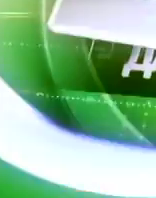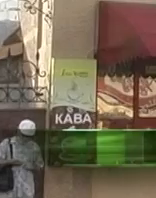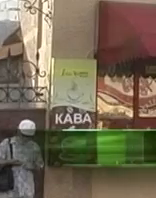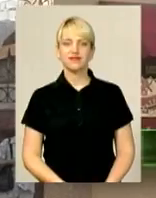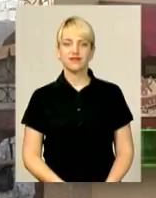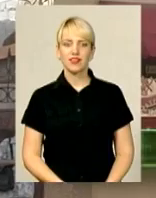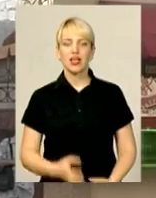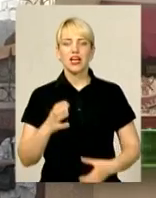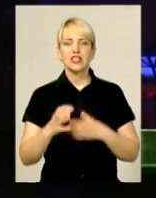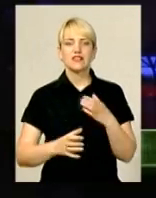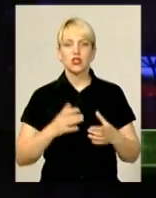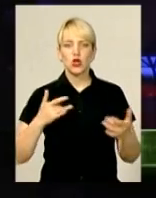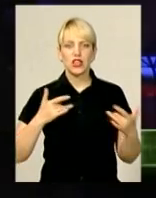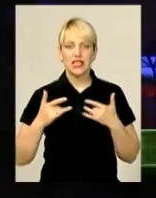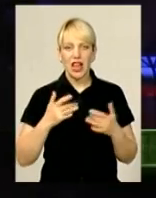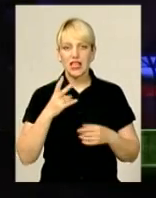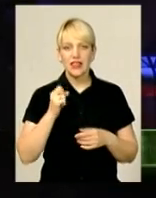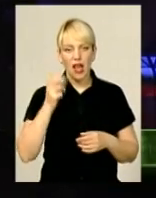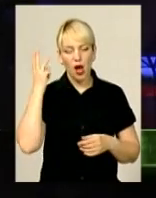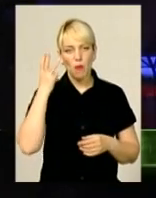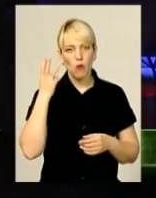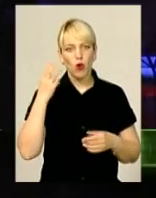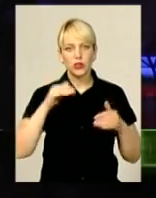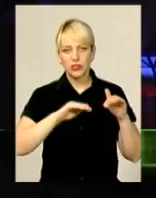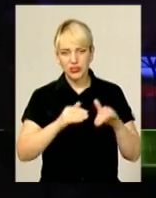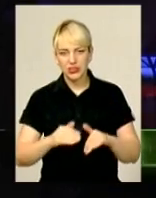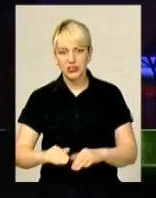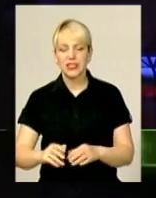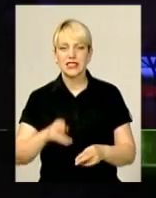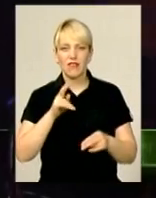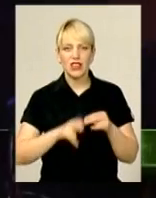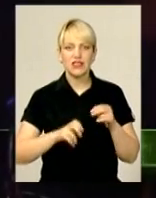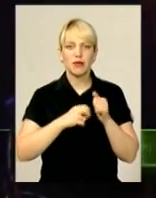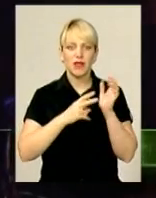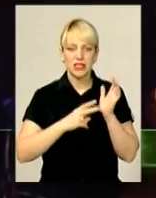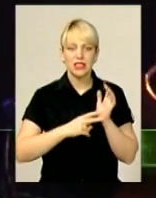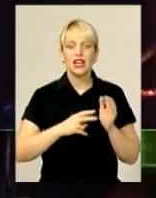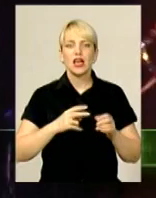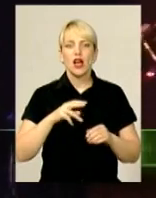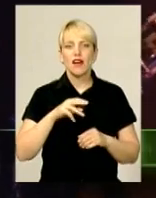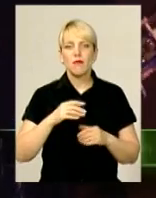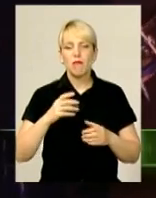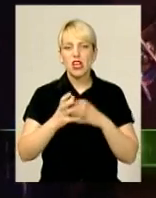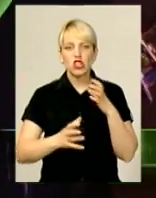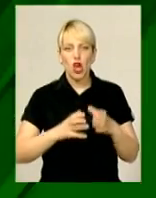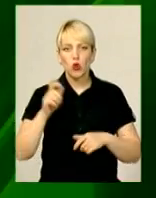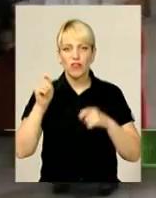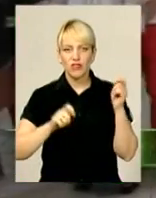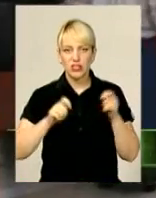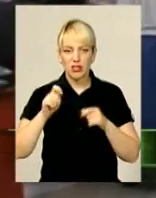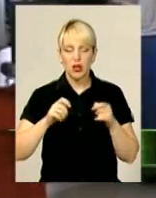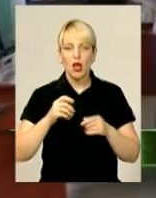Світові театрали на Поділлі в обласному центрі завершився 18-й міжнародний фестиваль моновистав від Луня.